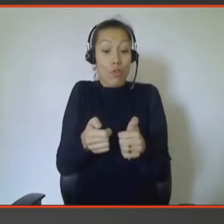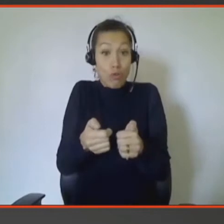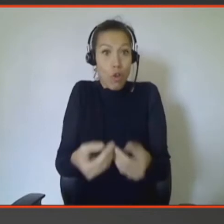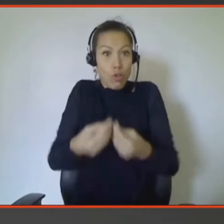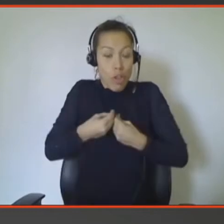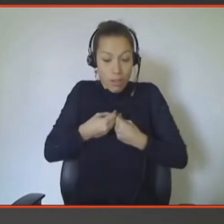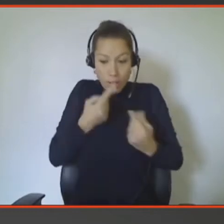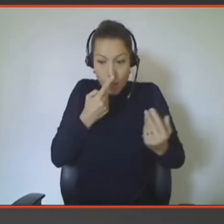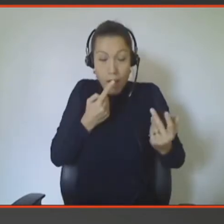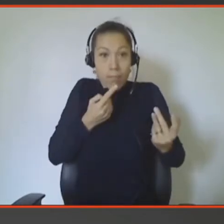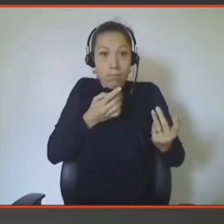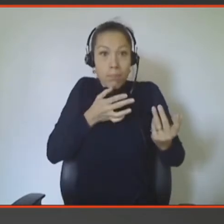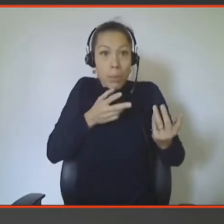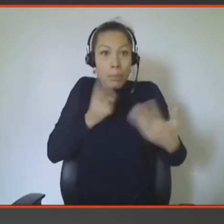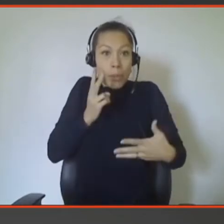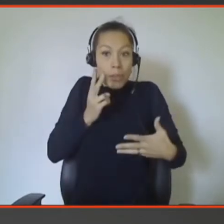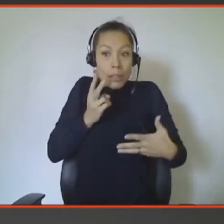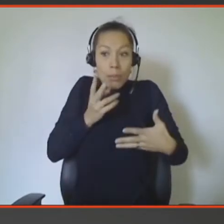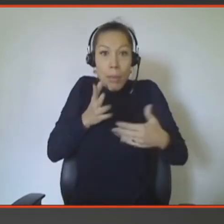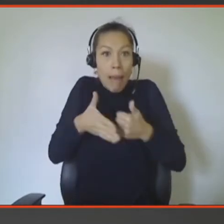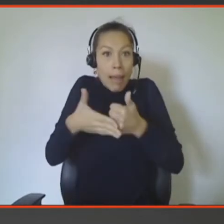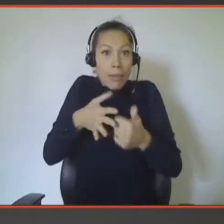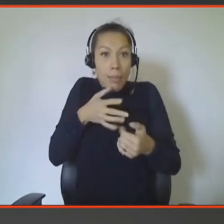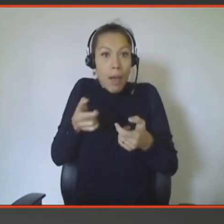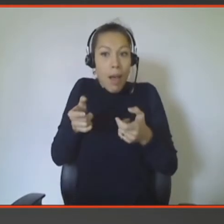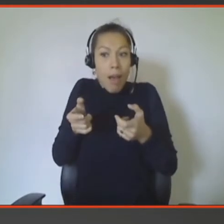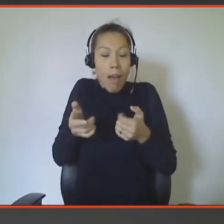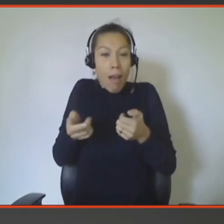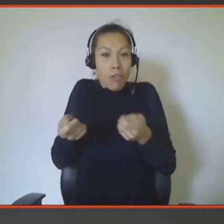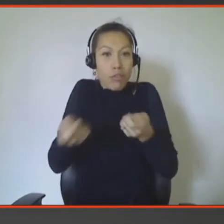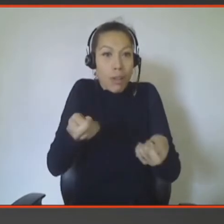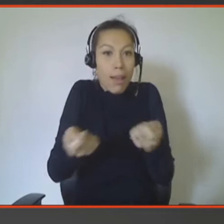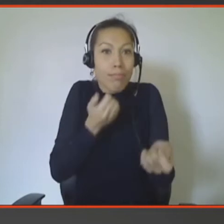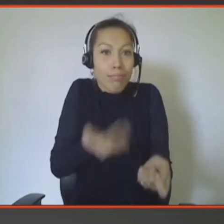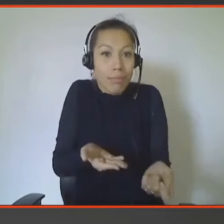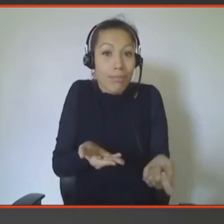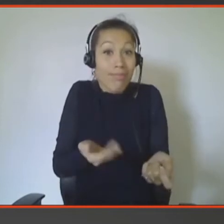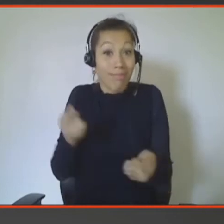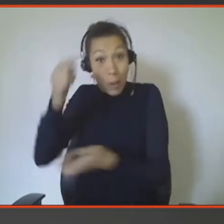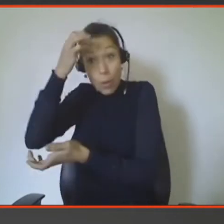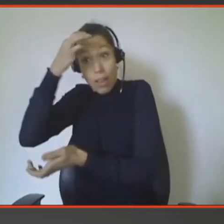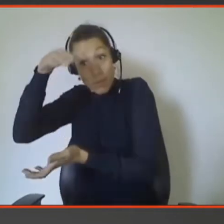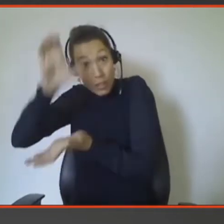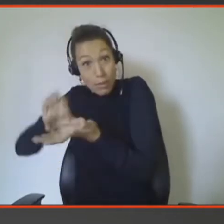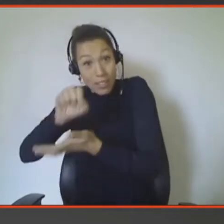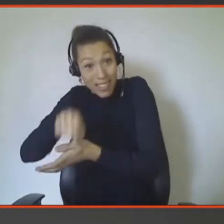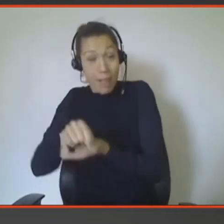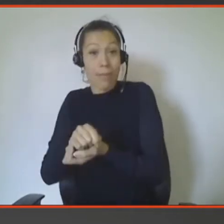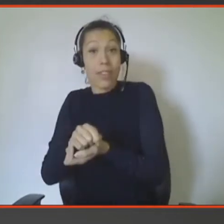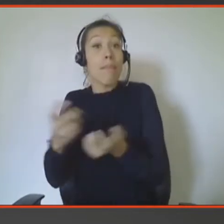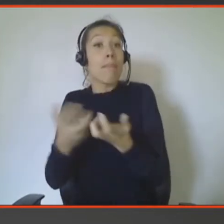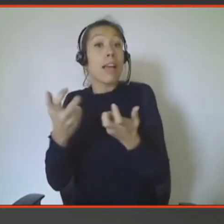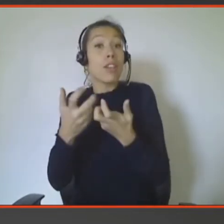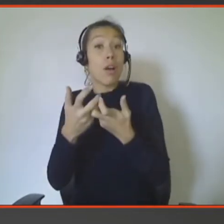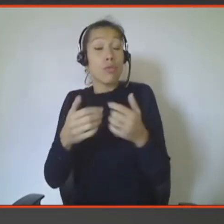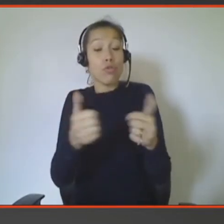complètement impuissant, pas en contrôle de cette situation. Et ce qu'ils ont fait pour ça, c par exemple, ils ont intégré le temps. Donc